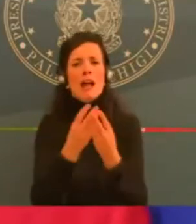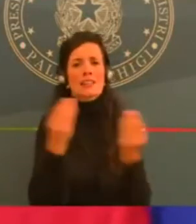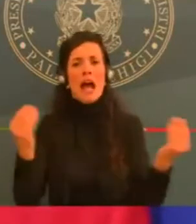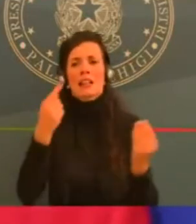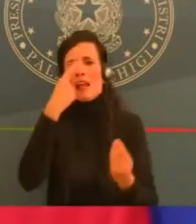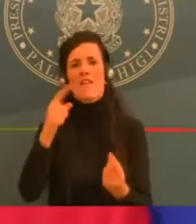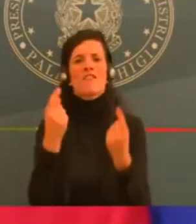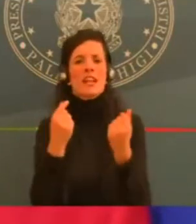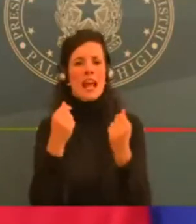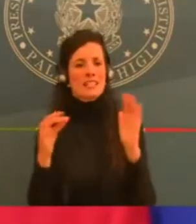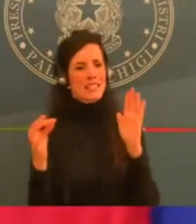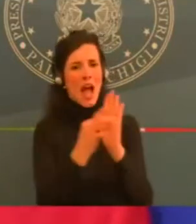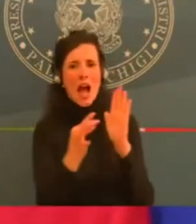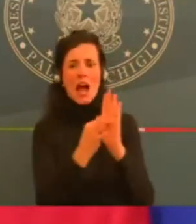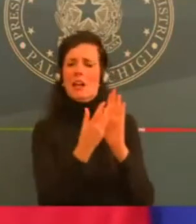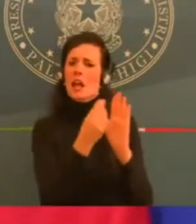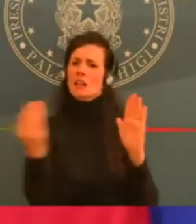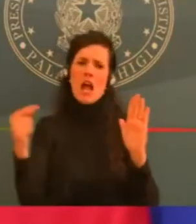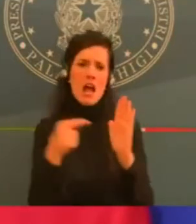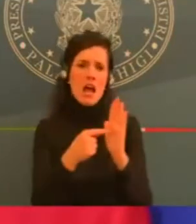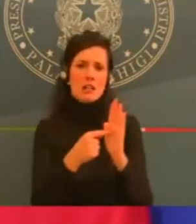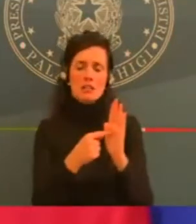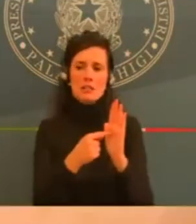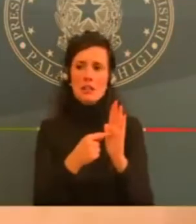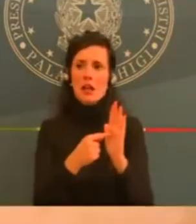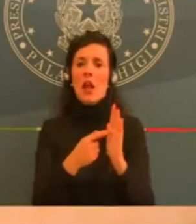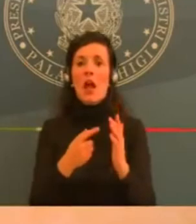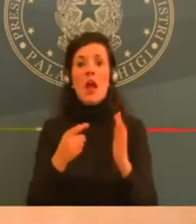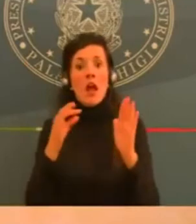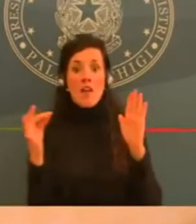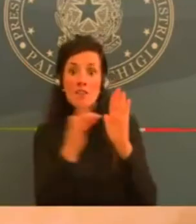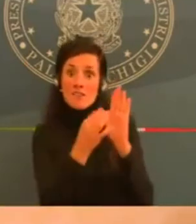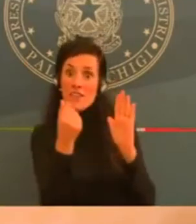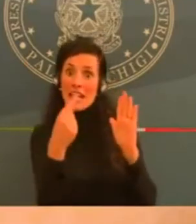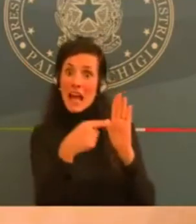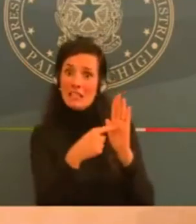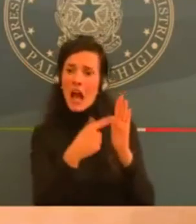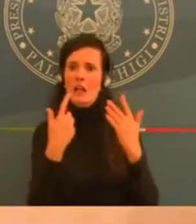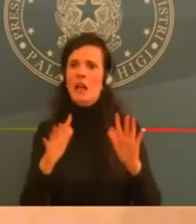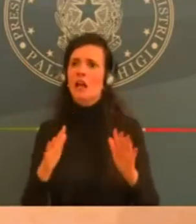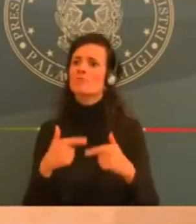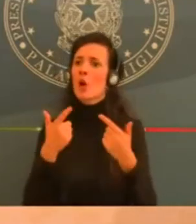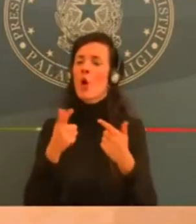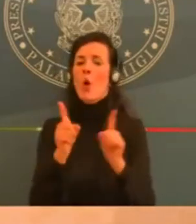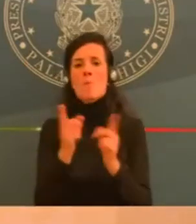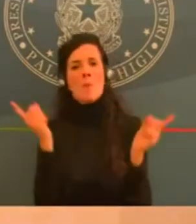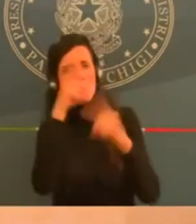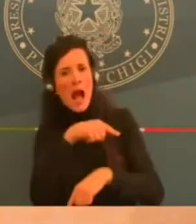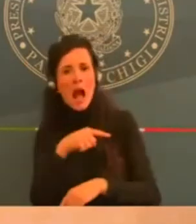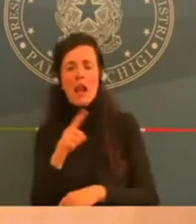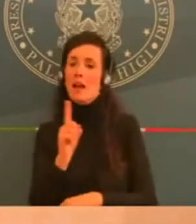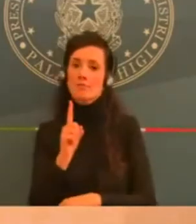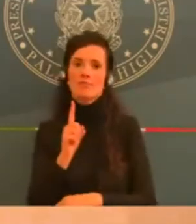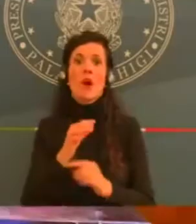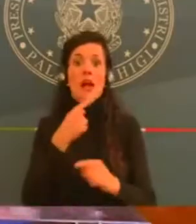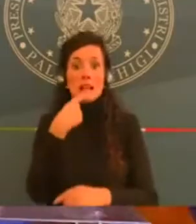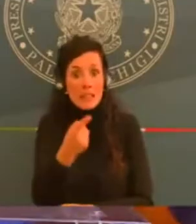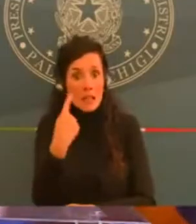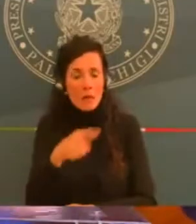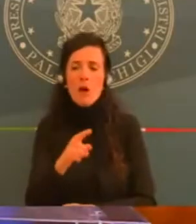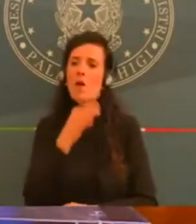confronti di tutte le persone che stanno lavorando. Ultima domanda Francesca Tana dell'Agenzia Italpress.